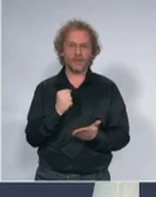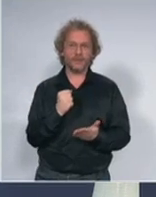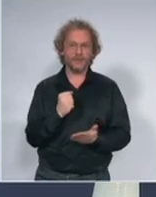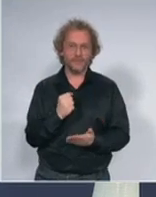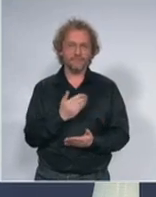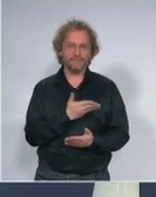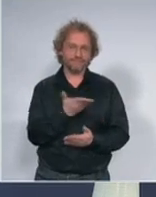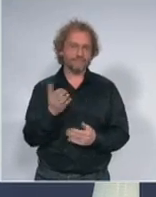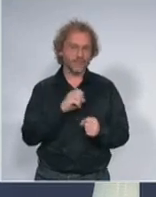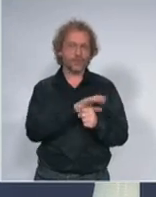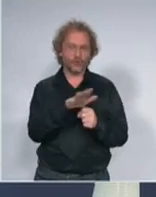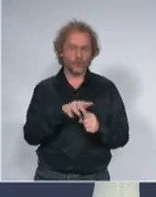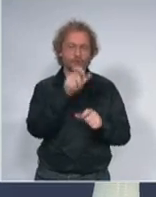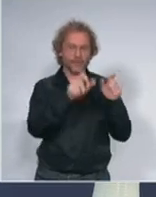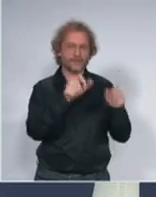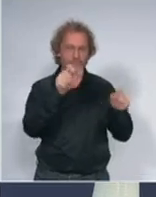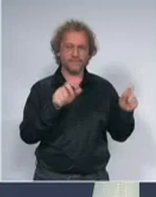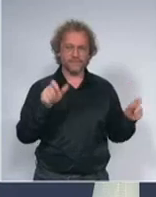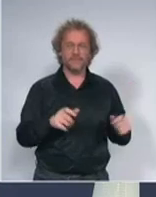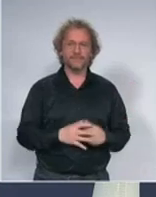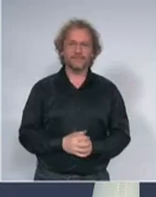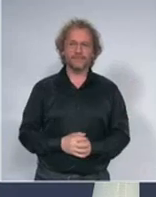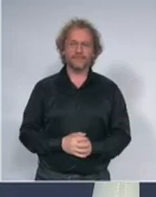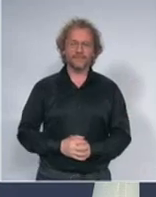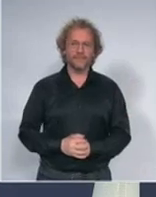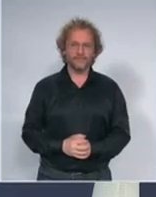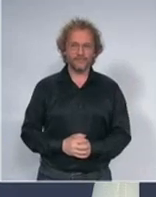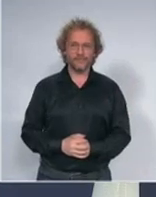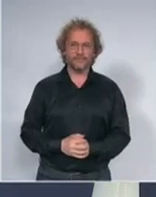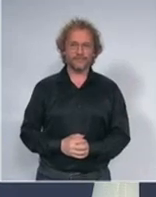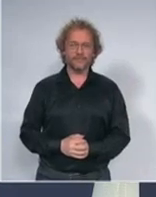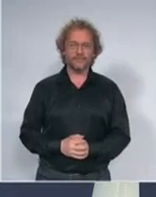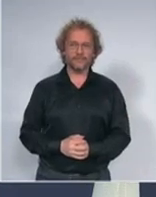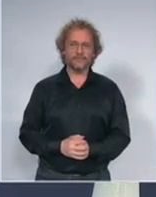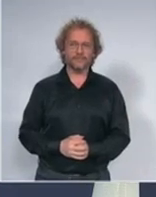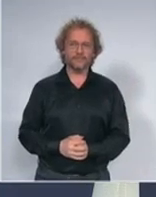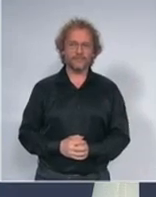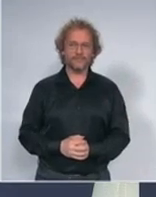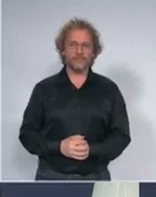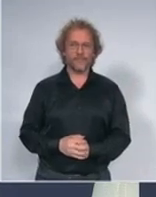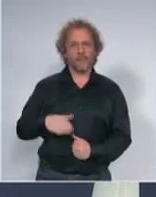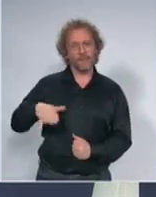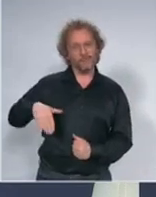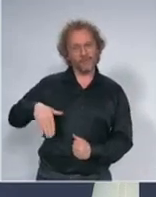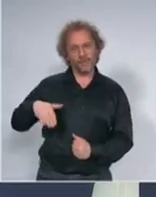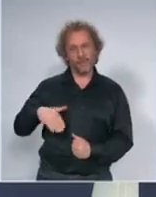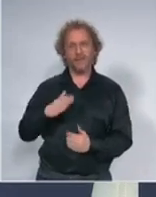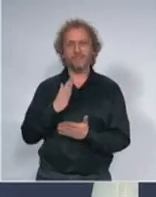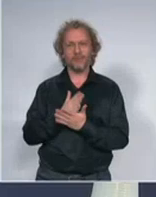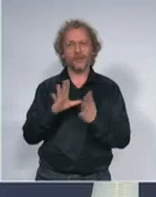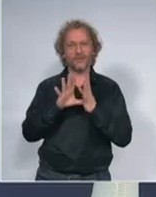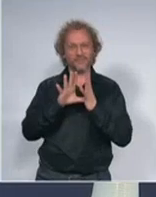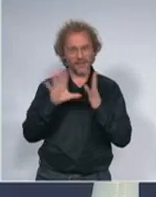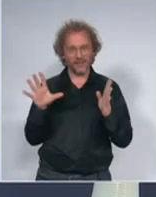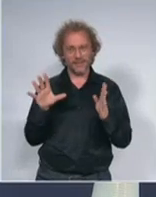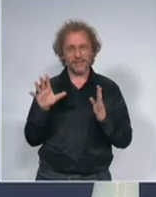koji su zaraženi koronavirusom. Popodne je bilo 19 testiranih, šest